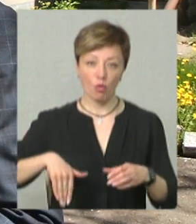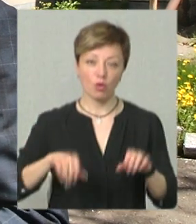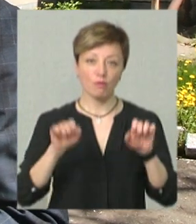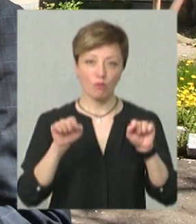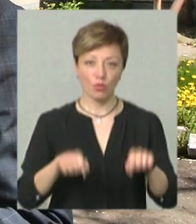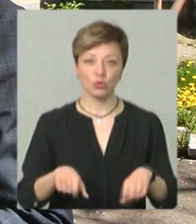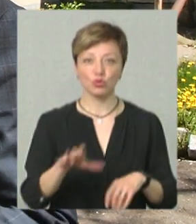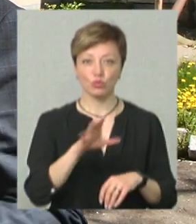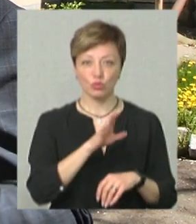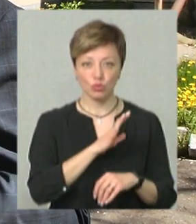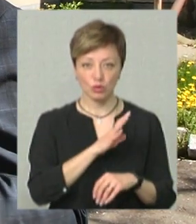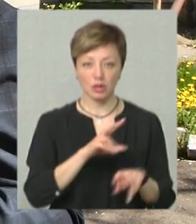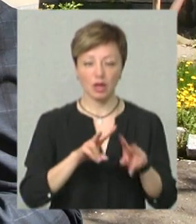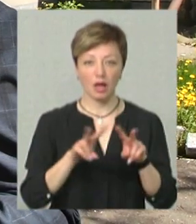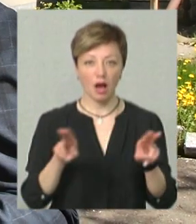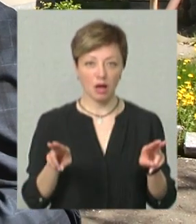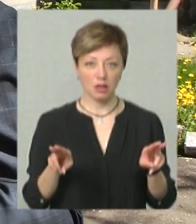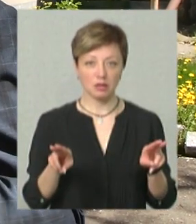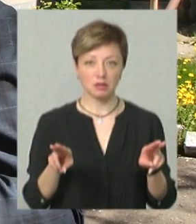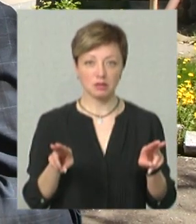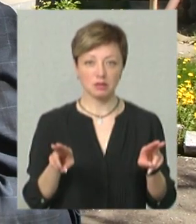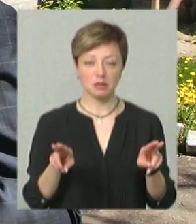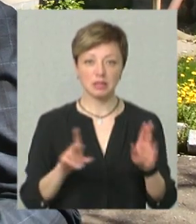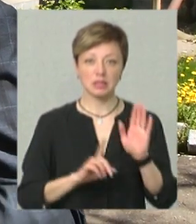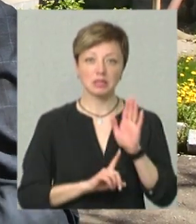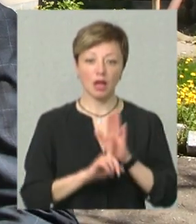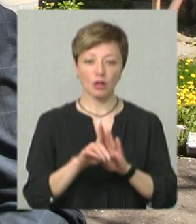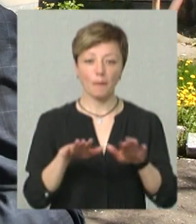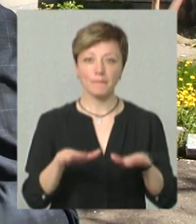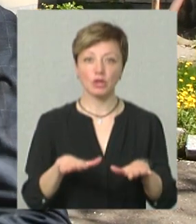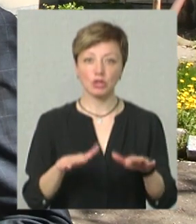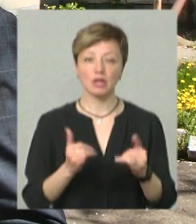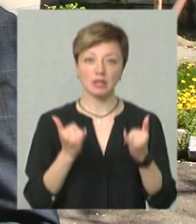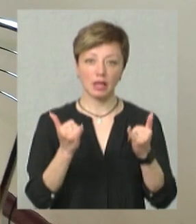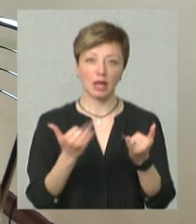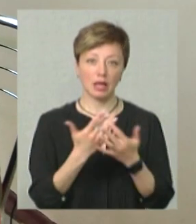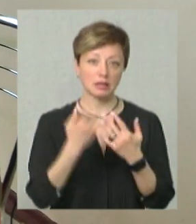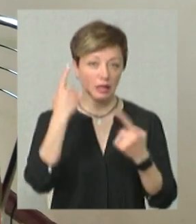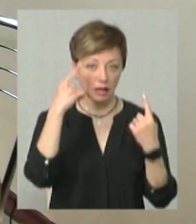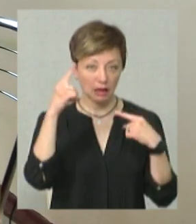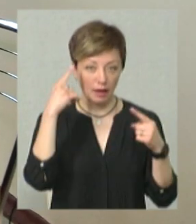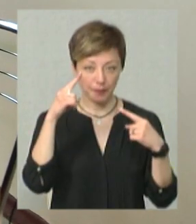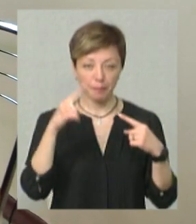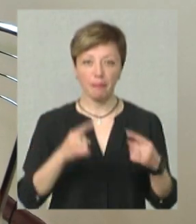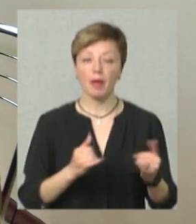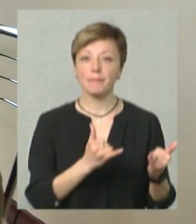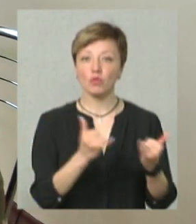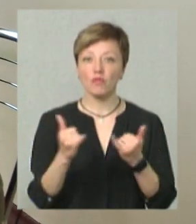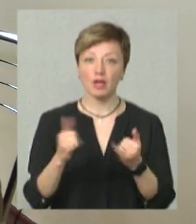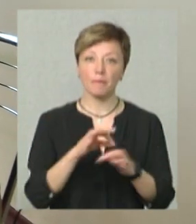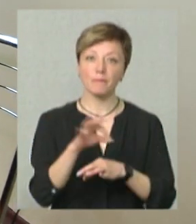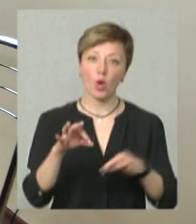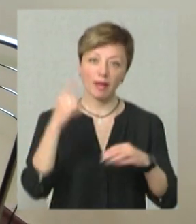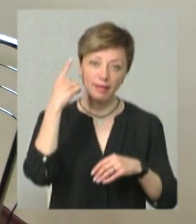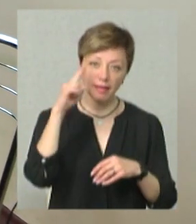бути стартовою площадкою для стартапів. Як підготувати проєкт для стартапу,